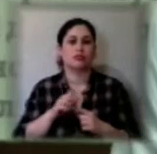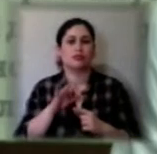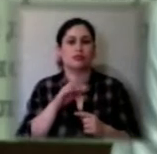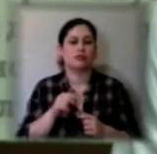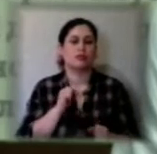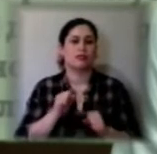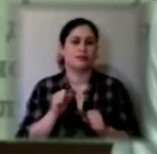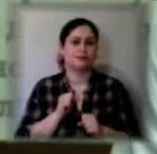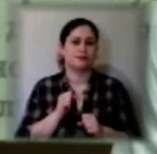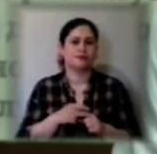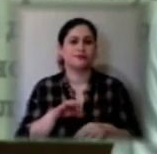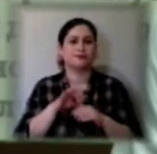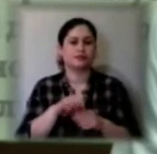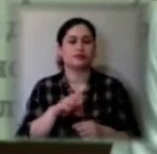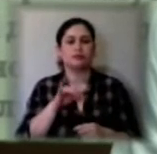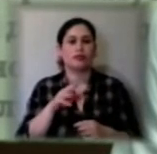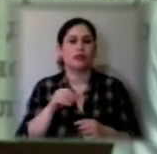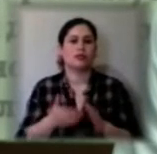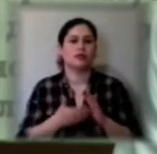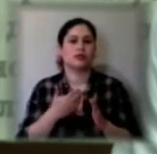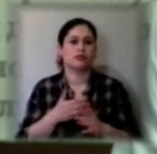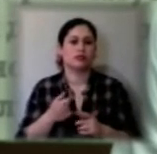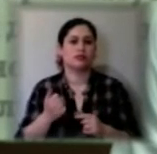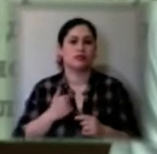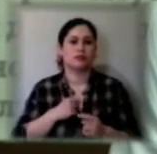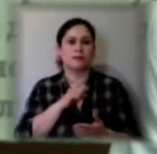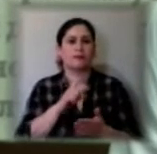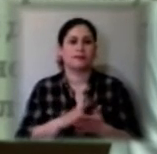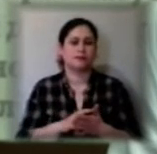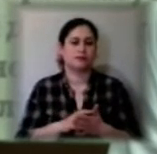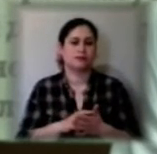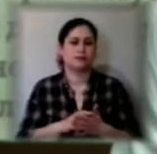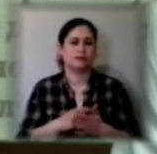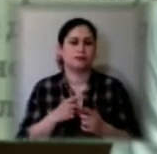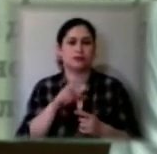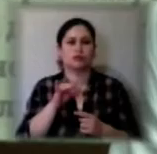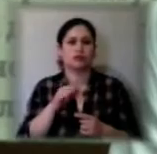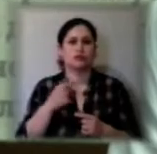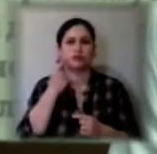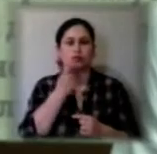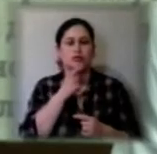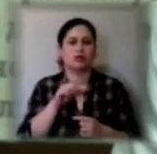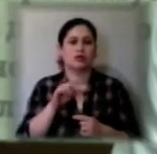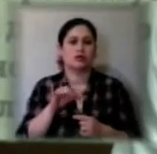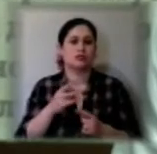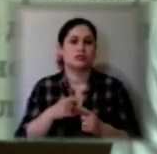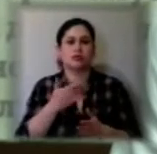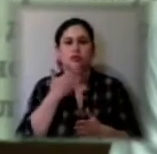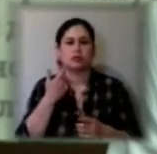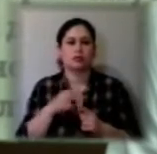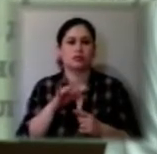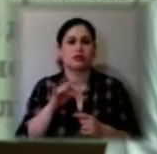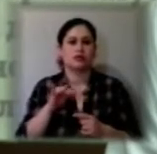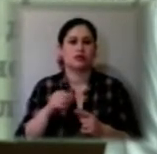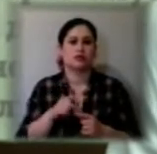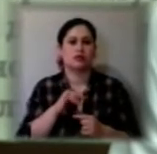Проведення медоглядів призовників військовозобов'язаних з точки зору анестезії не є медичною послугою